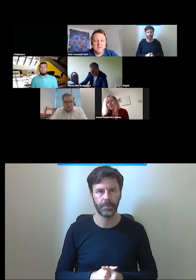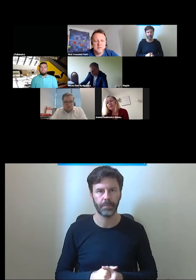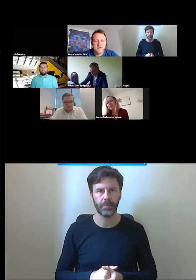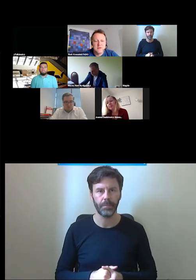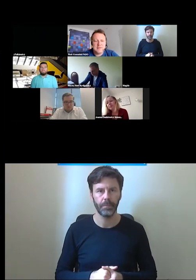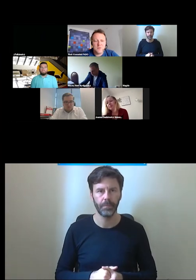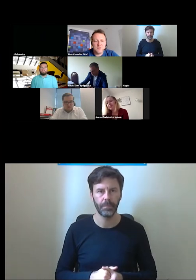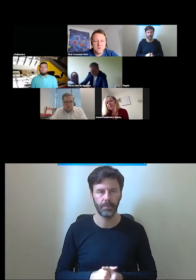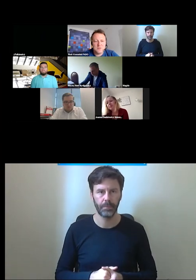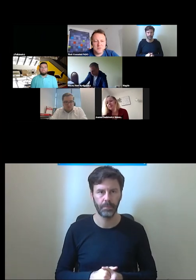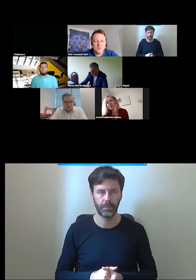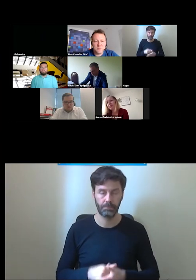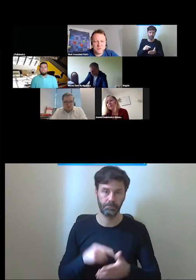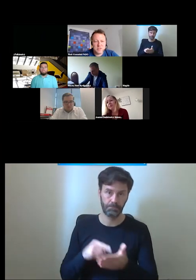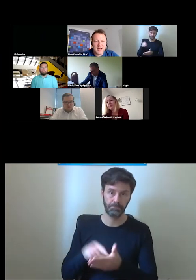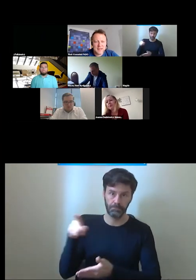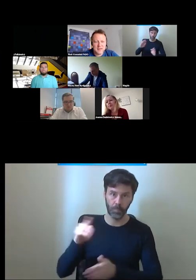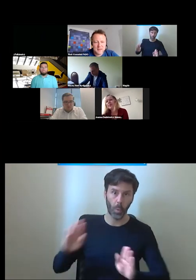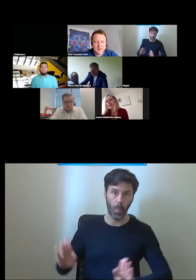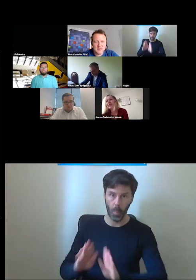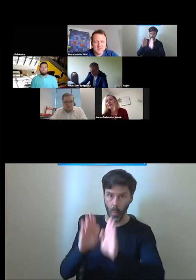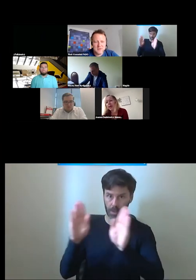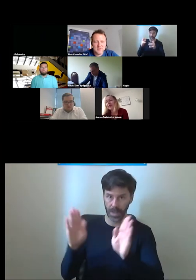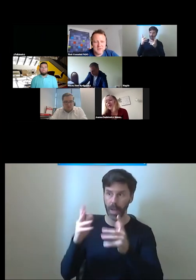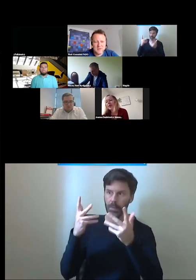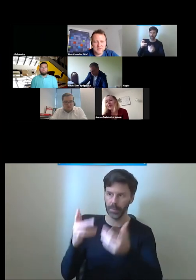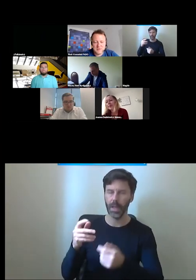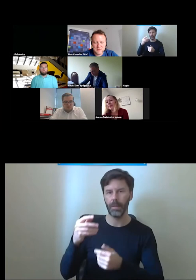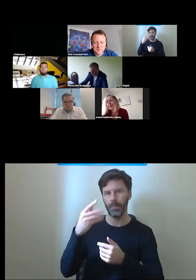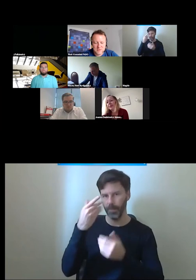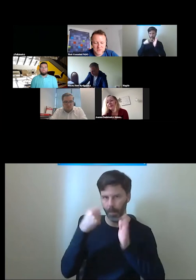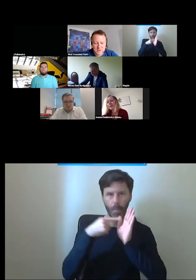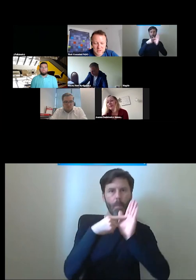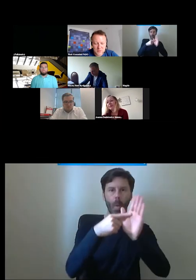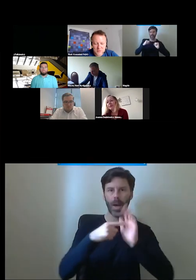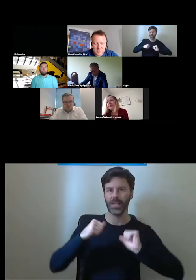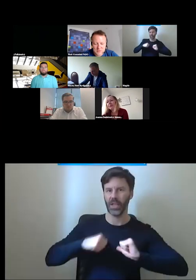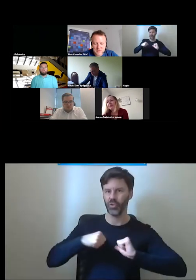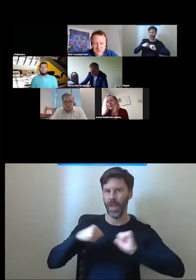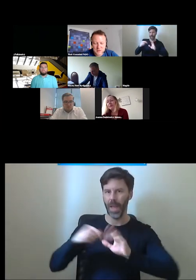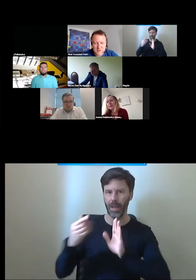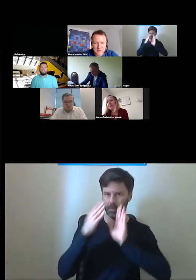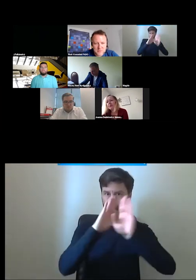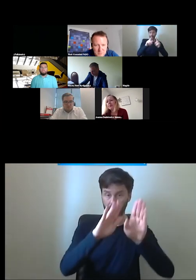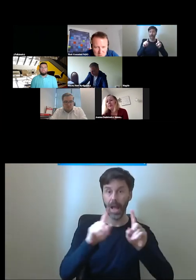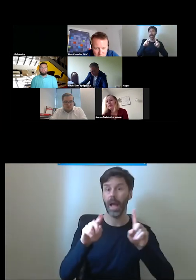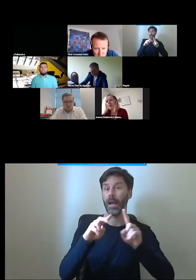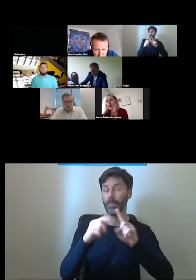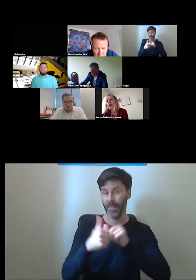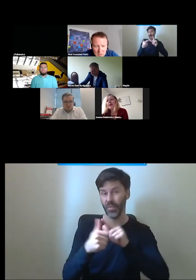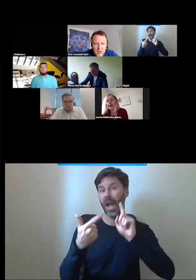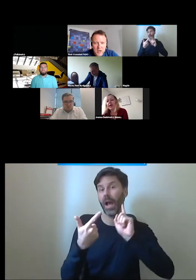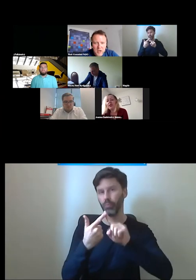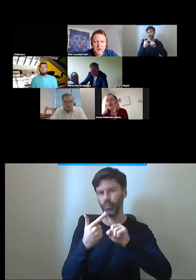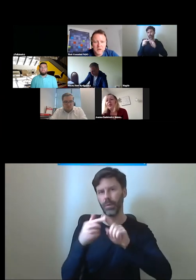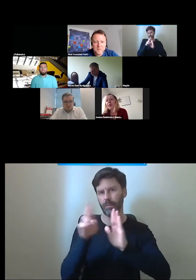samo muzeum chce być postrzegane tak a z drugiej strony w kontekście obowiązujących przepisów